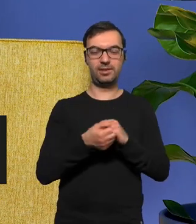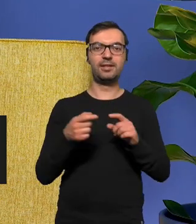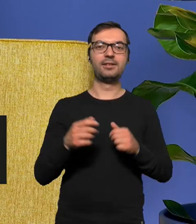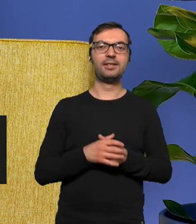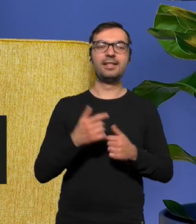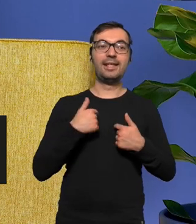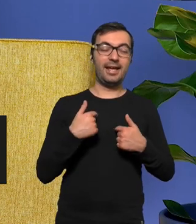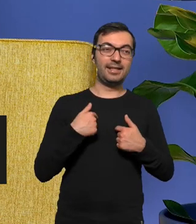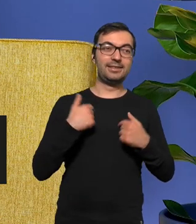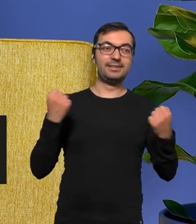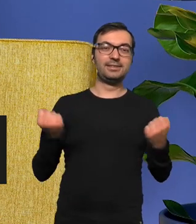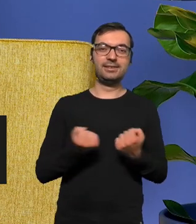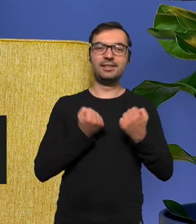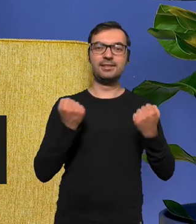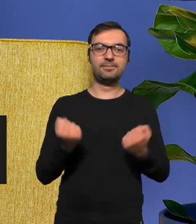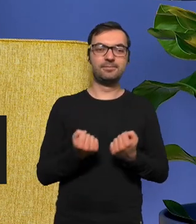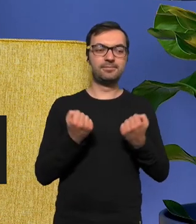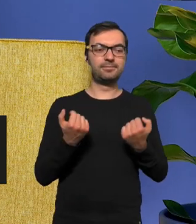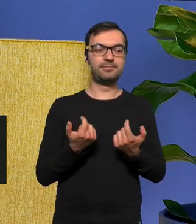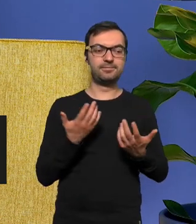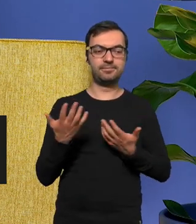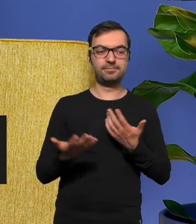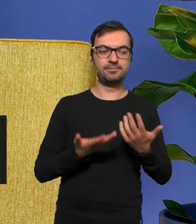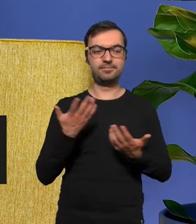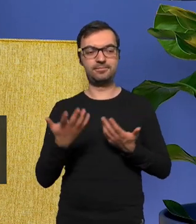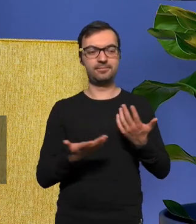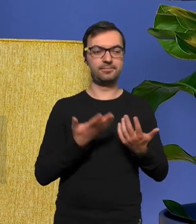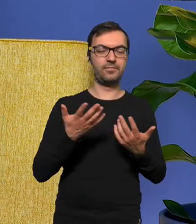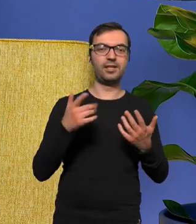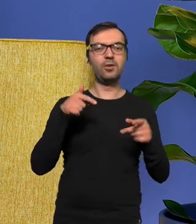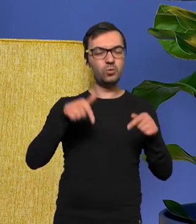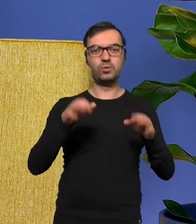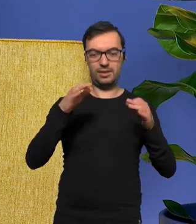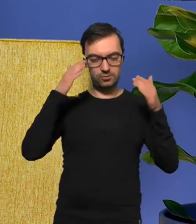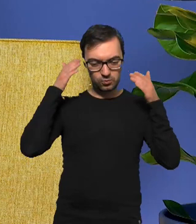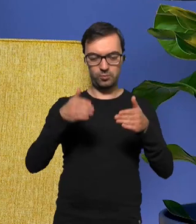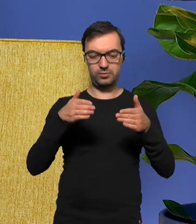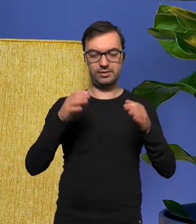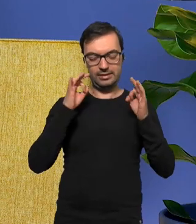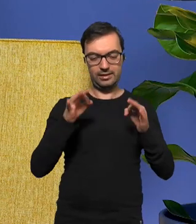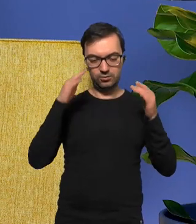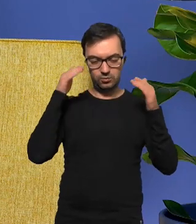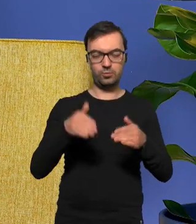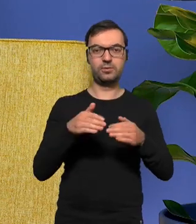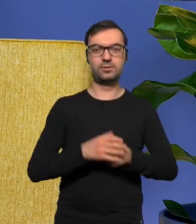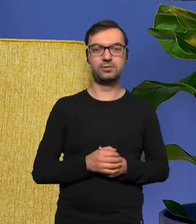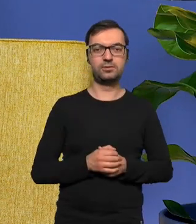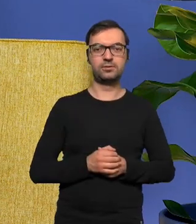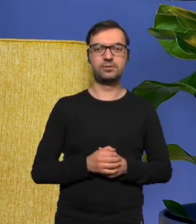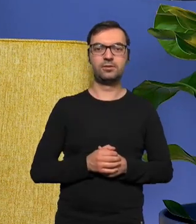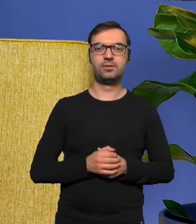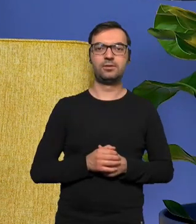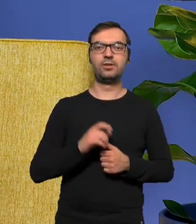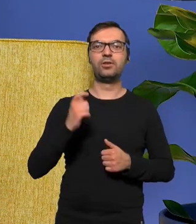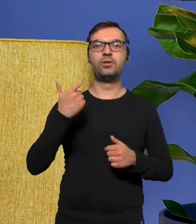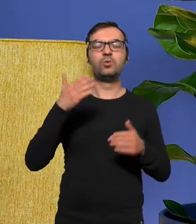były ja natomiast staram się zajmować tym tu i teraz i skupiać się na tym co bardziej